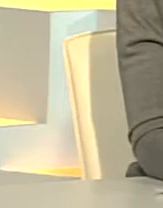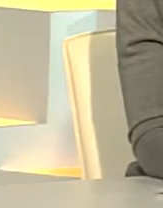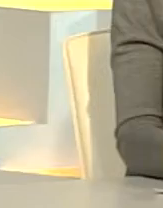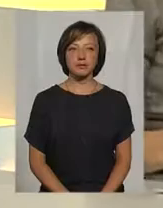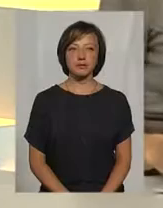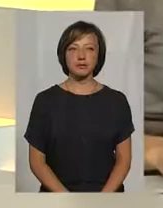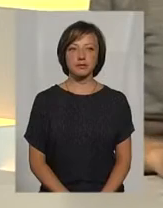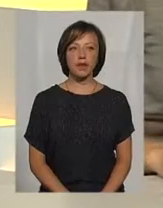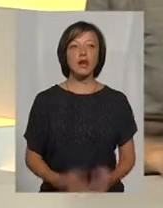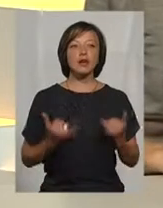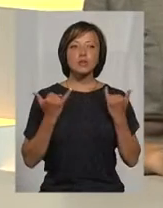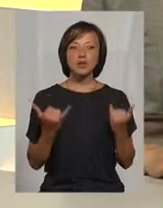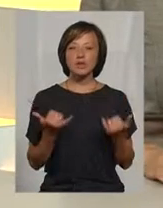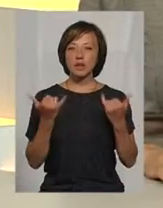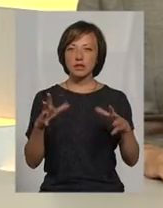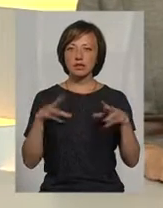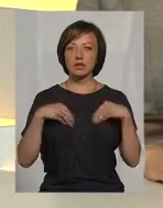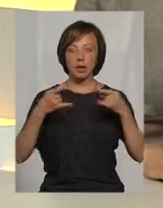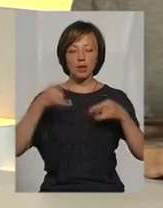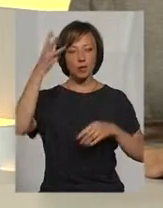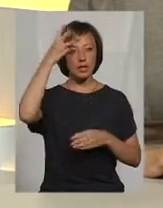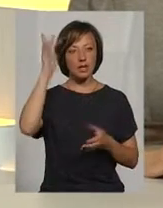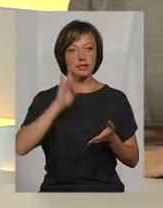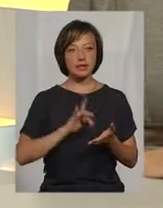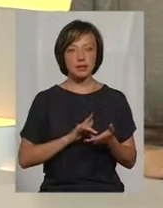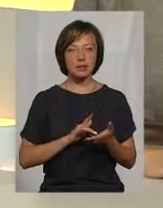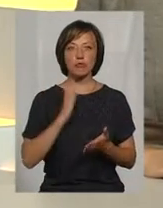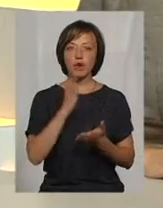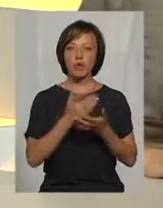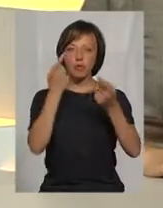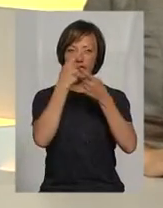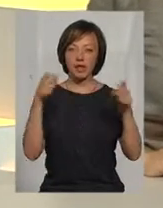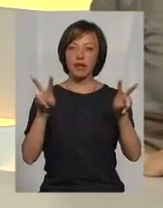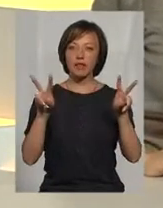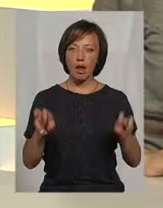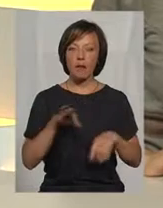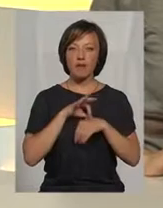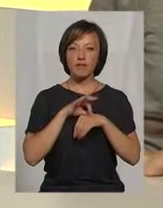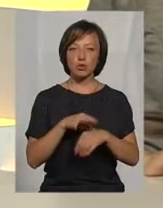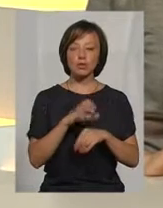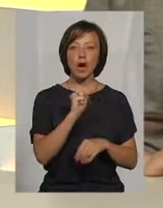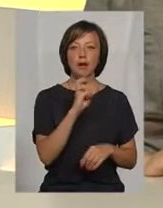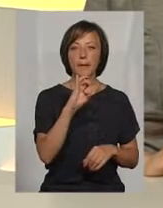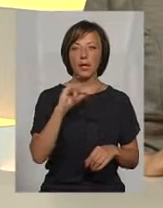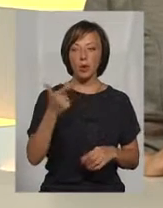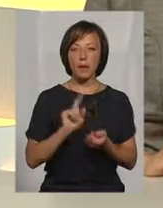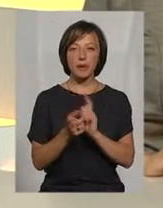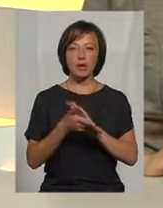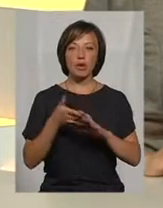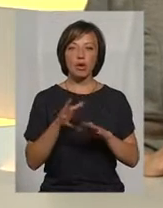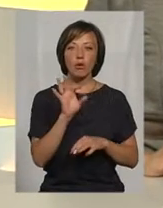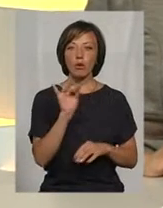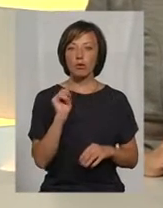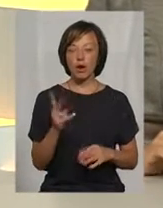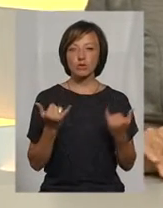Мої шановні усім, хто у цій порі разом із телеканалом Поділля Центр, в прямому ефірі тема. Я Анна Бендюк, перекладна жастову мову Ольга Рибак.